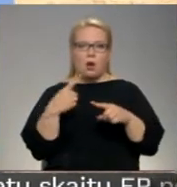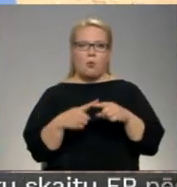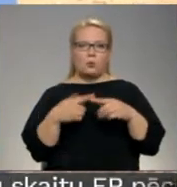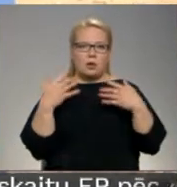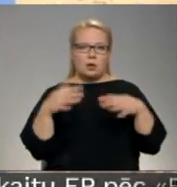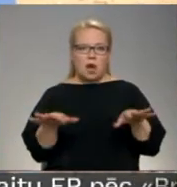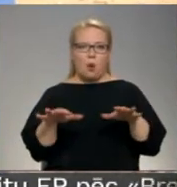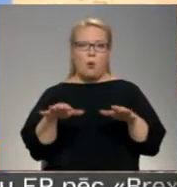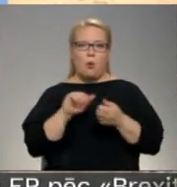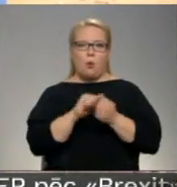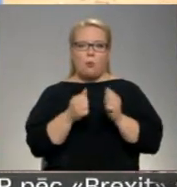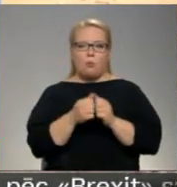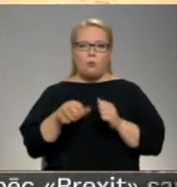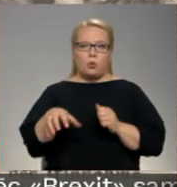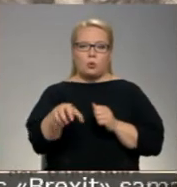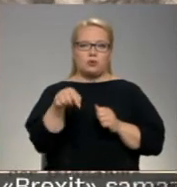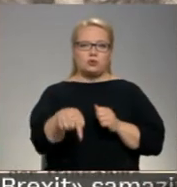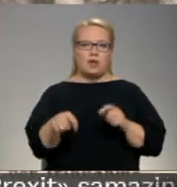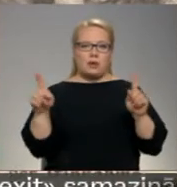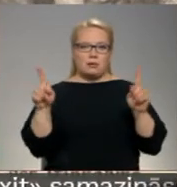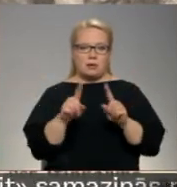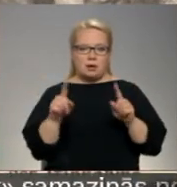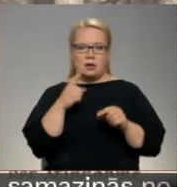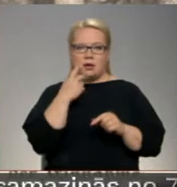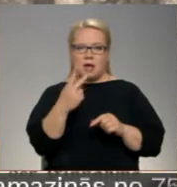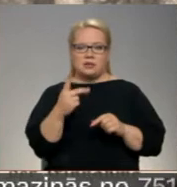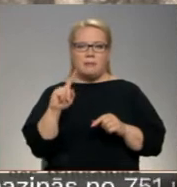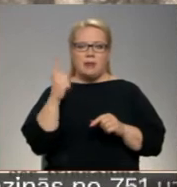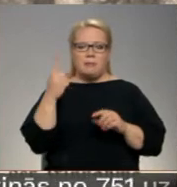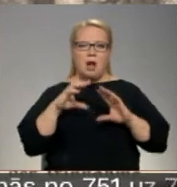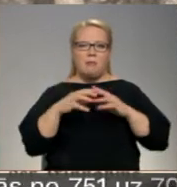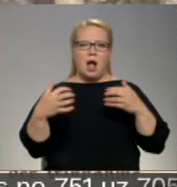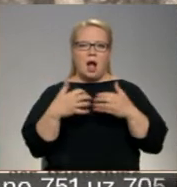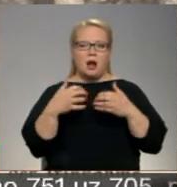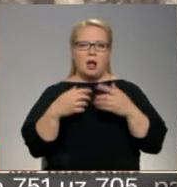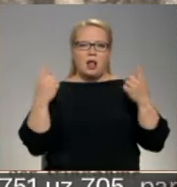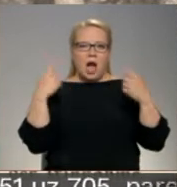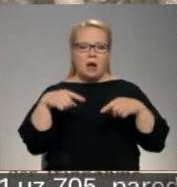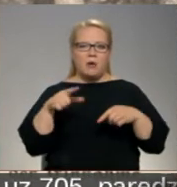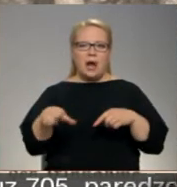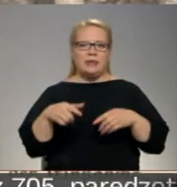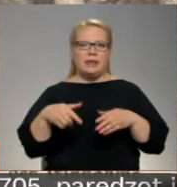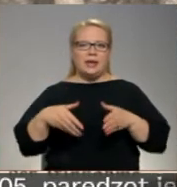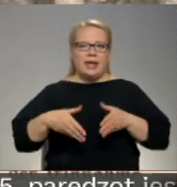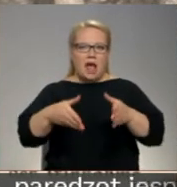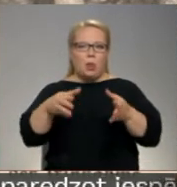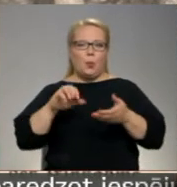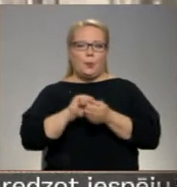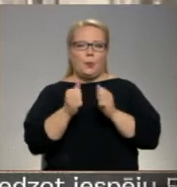Jau brūģis šeit ir. Mēs redzam pirmā pasaules kara laiku šo ielu, kad brūģis jau ir.